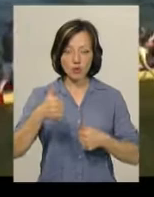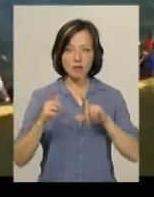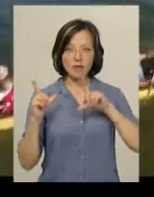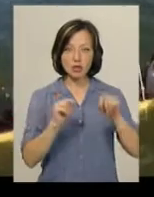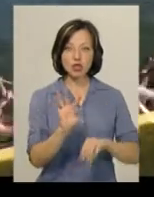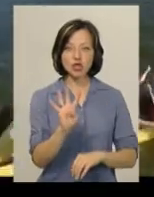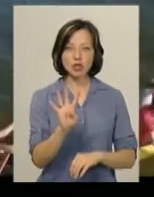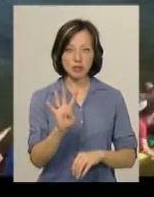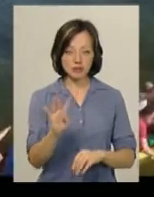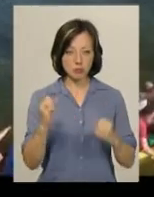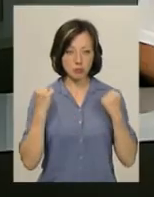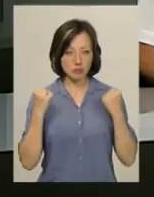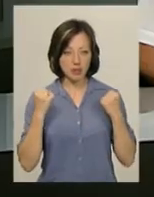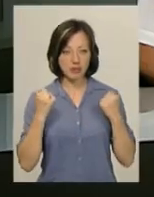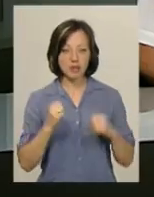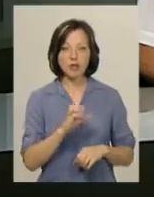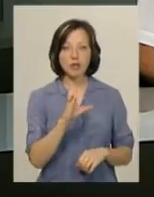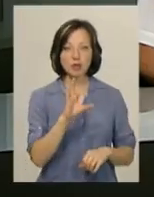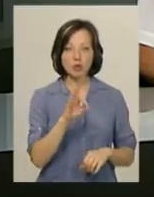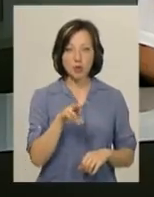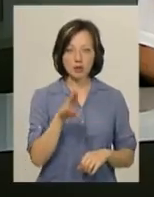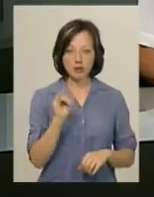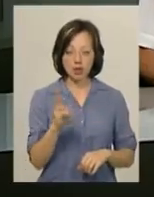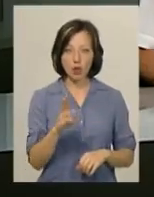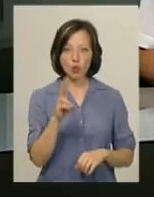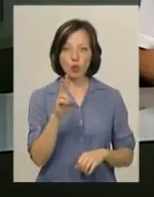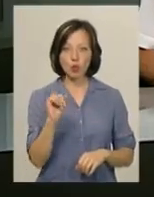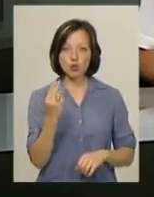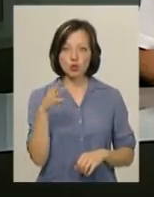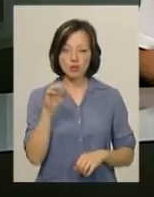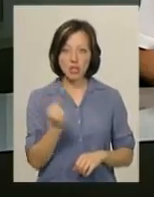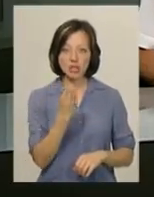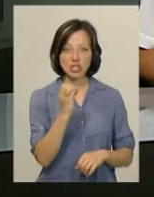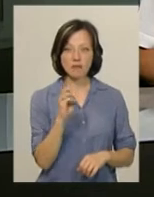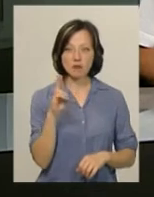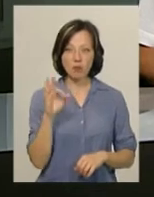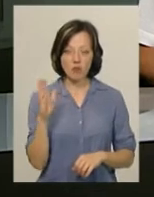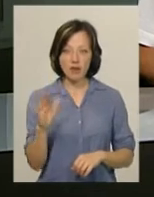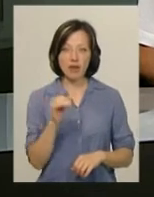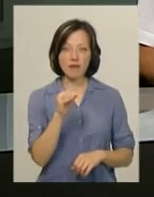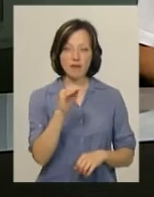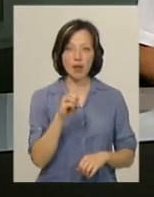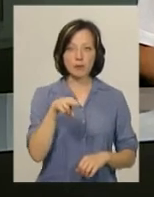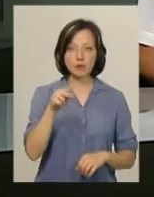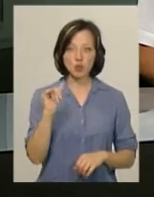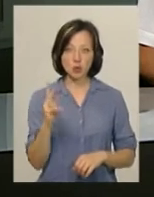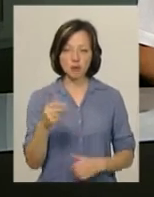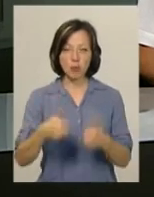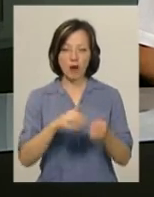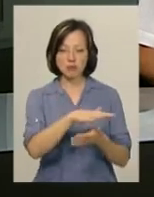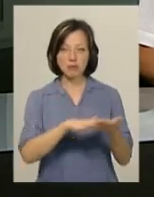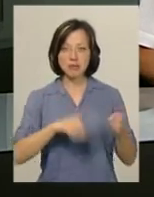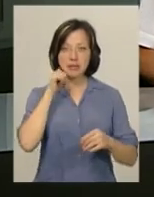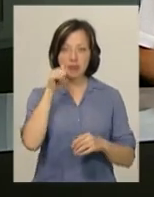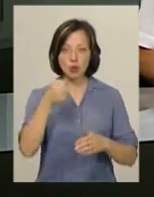вирішили чотири висловальники – Сергій Солтик, Микола Кушта, Руслан Шевцов та сам Віктор Флерчук. Змагання триватимуть